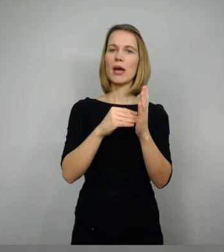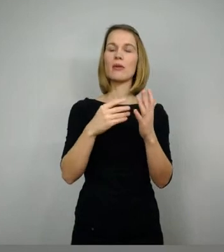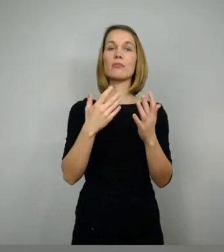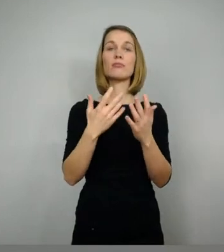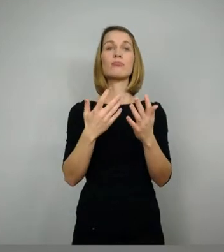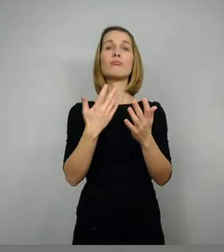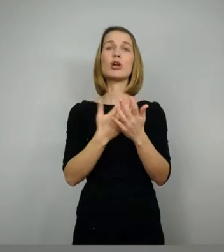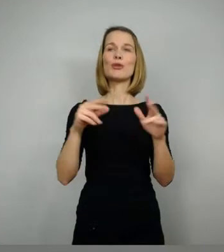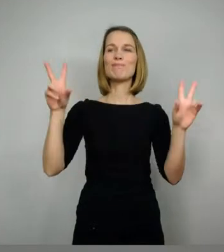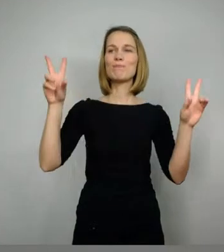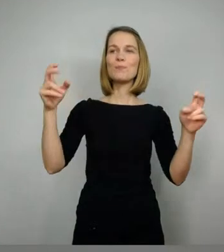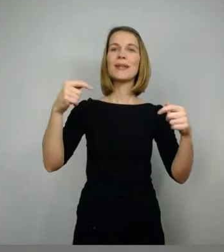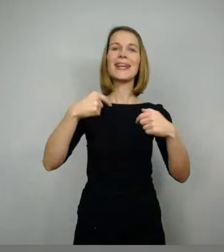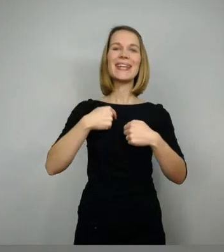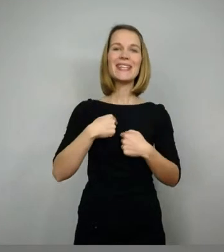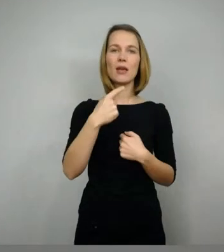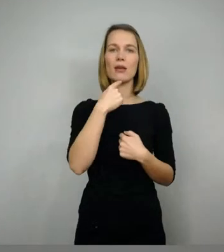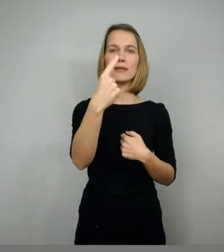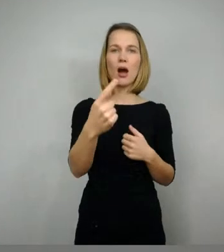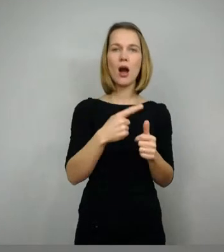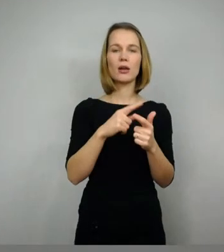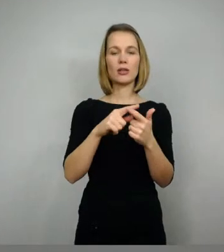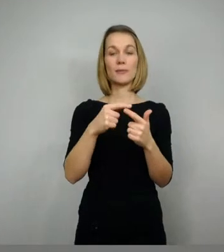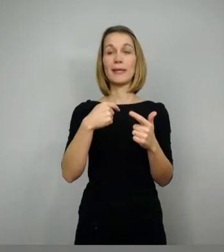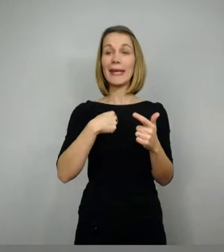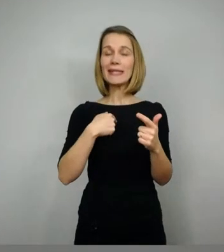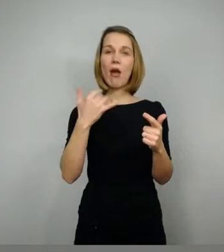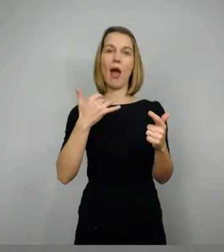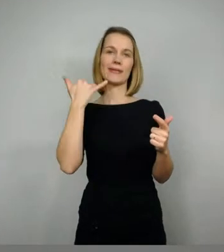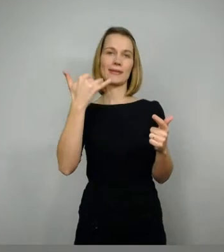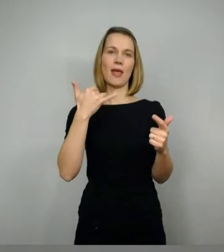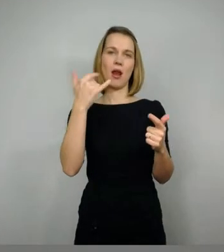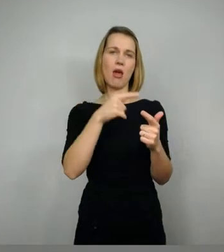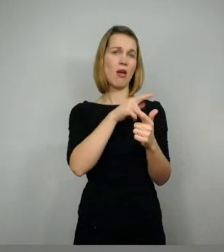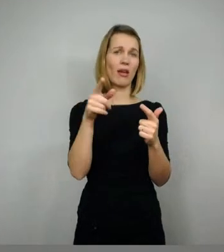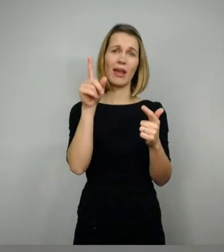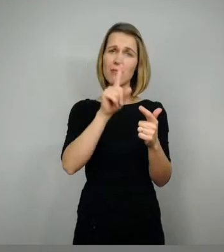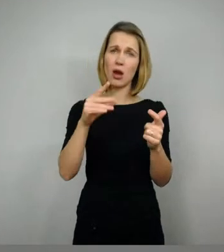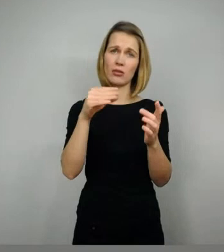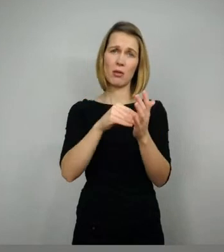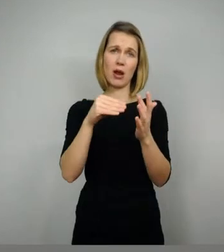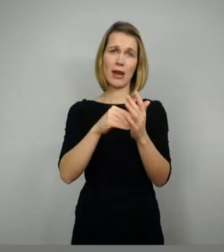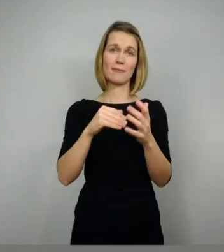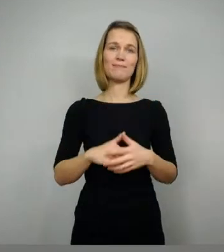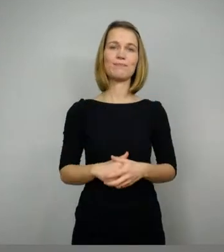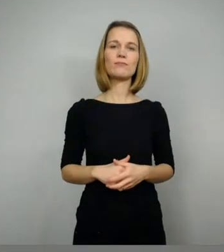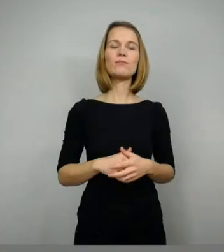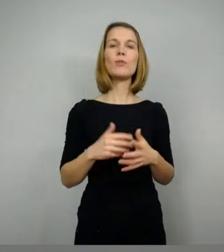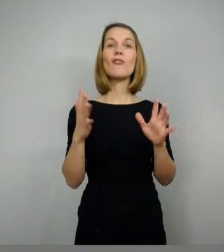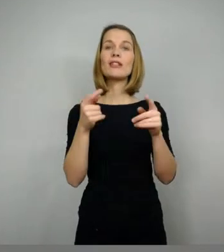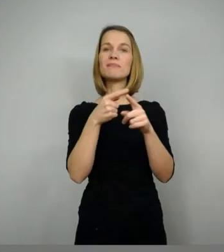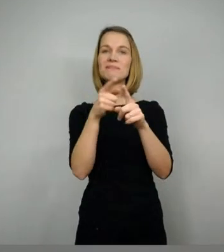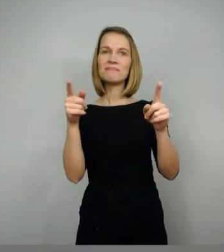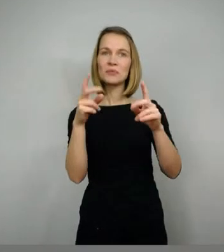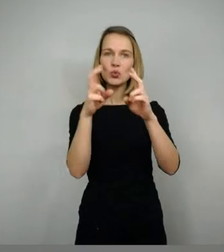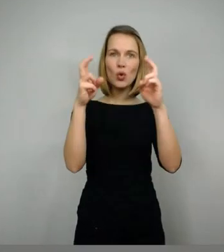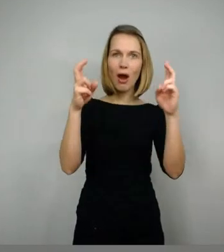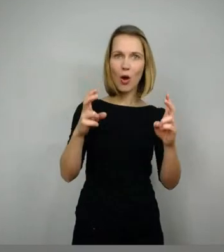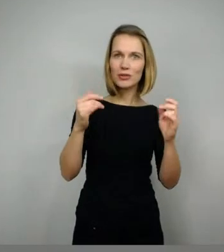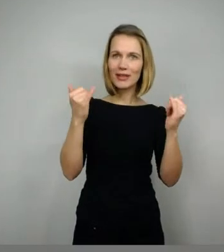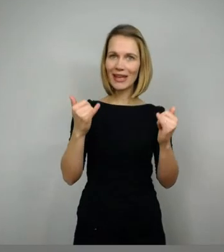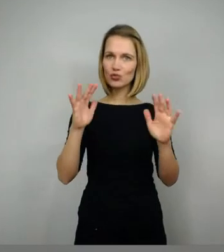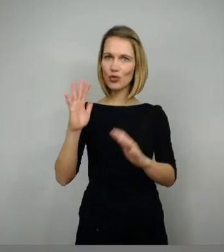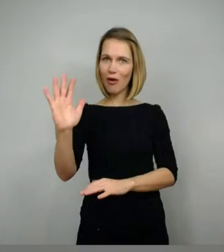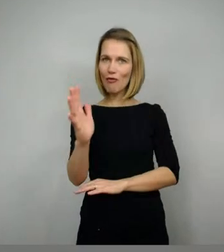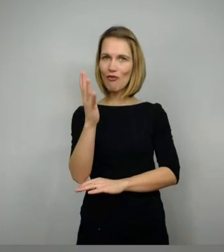erzähle euch, hört mir zu. Das findet ihr ganz oft. Und sicherlich ist euch zu Hause jetzt schon aufgefallen, dass diese